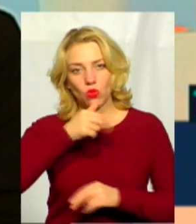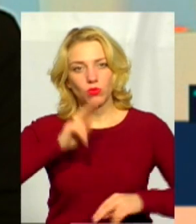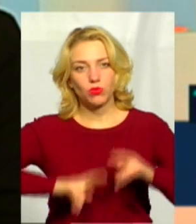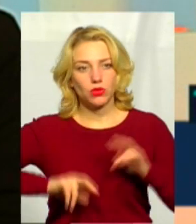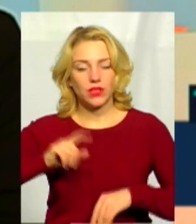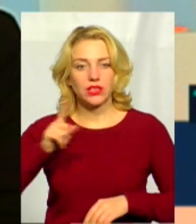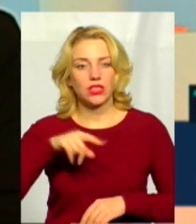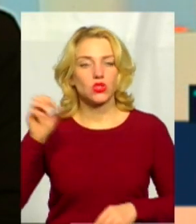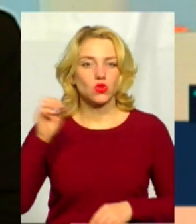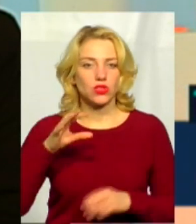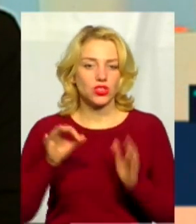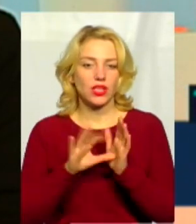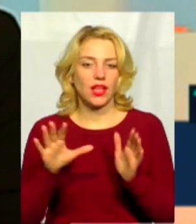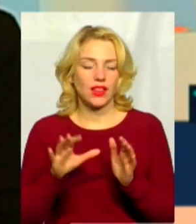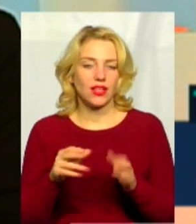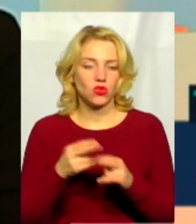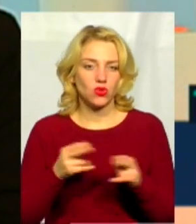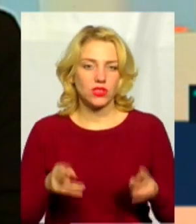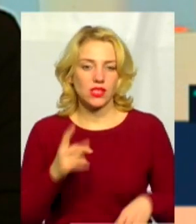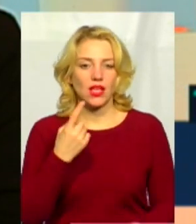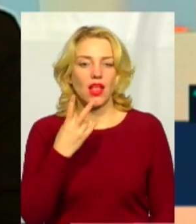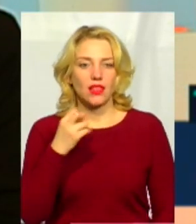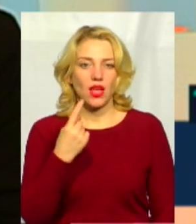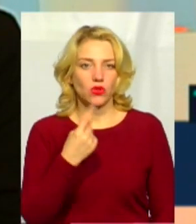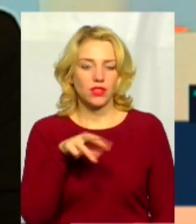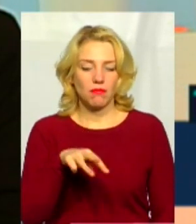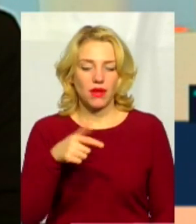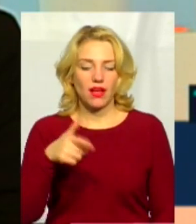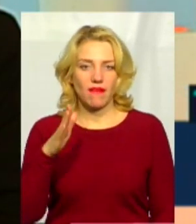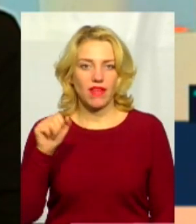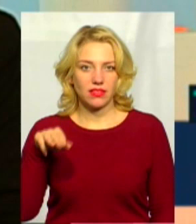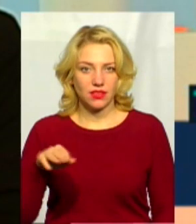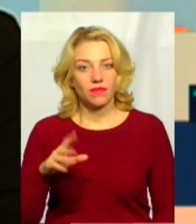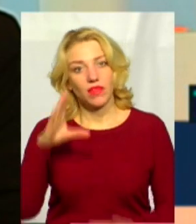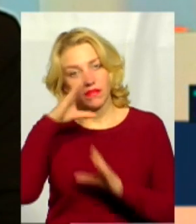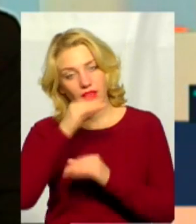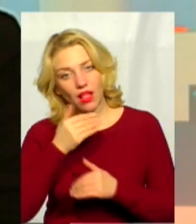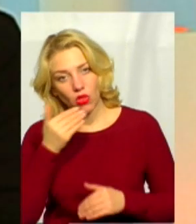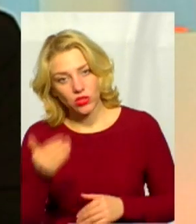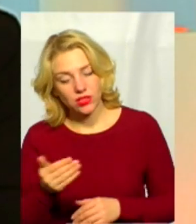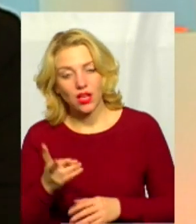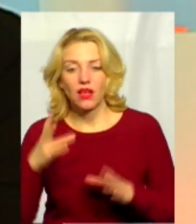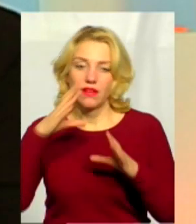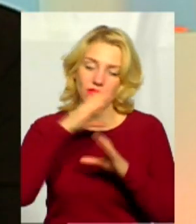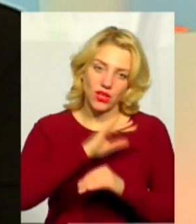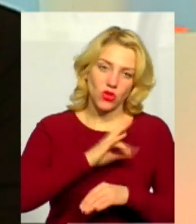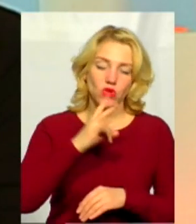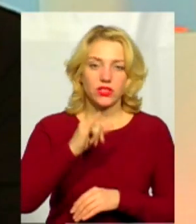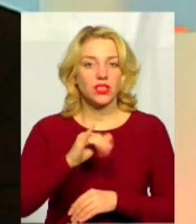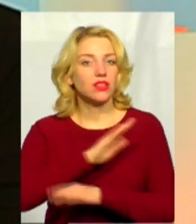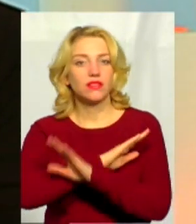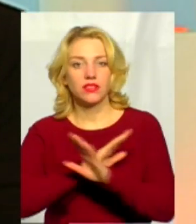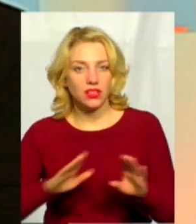створючних електростанцій на 1 мегаватт. Вдалося? Так, все вірно. І вдалося, і ні. Вдалося найбільше